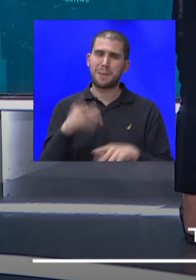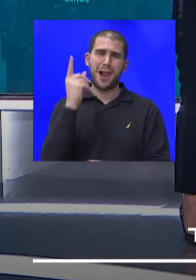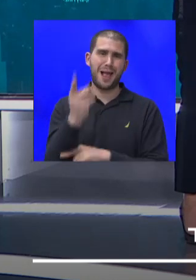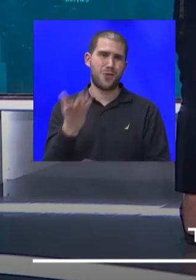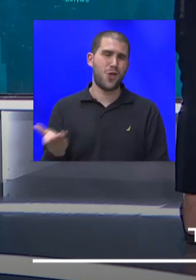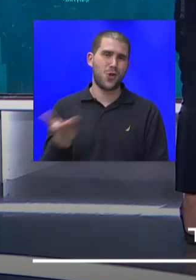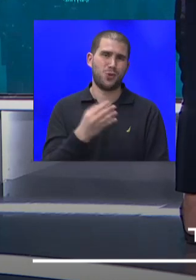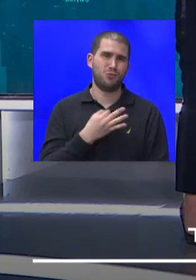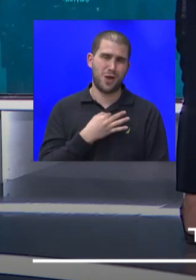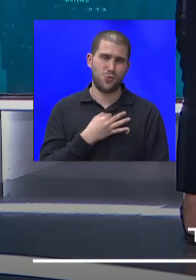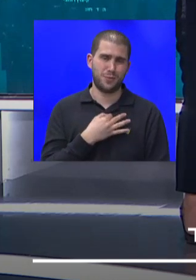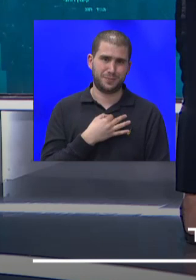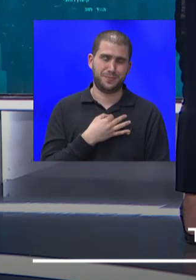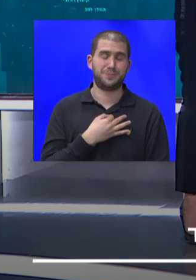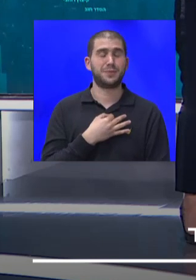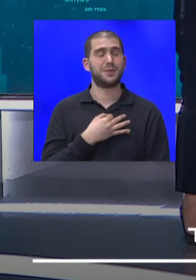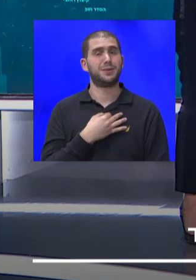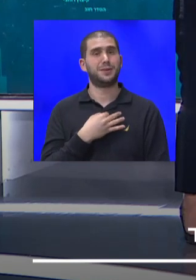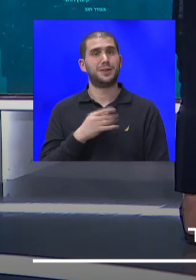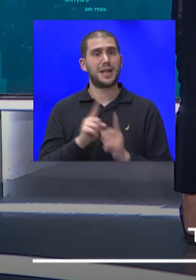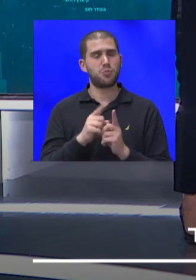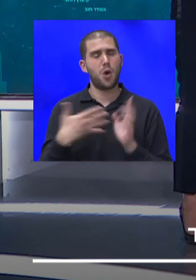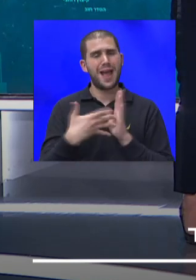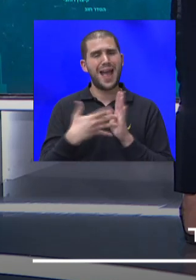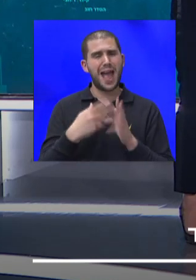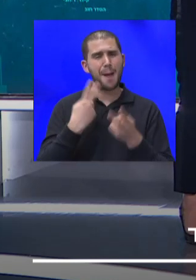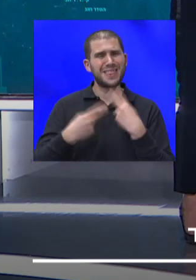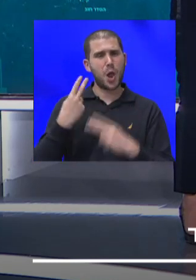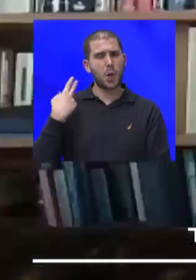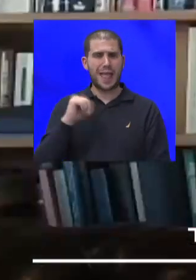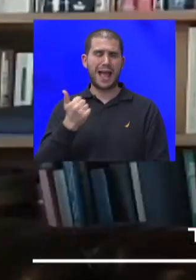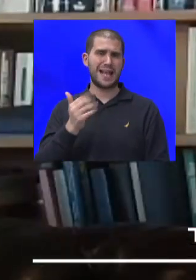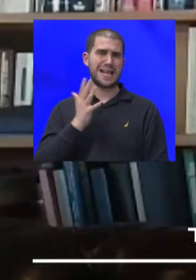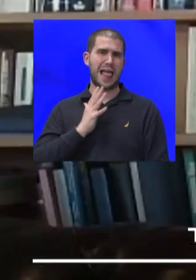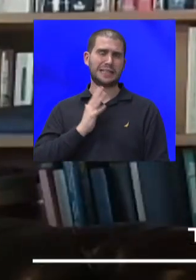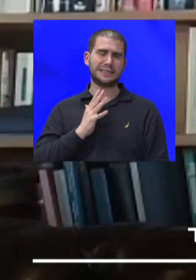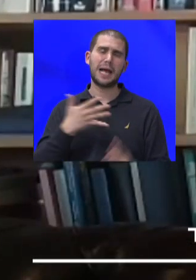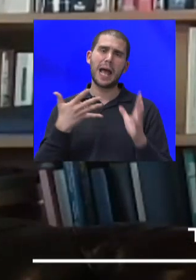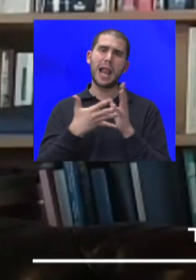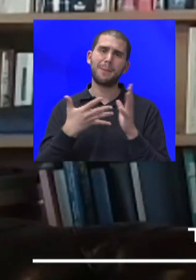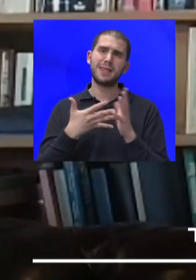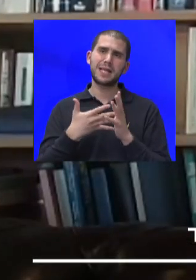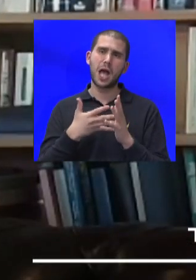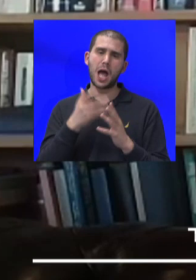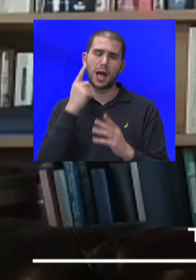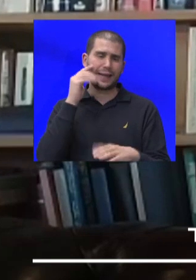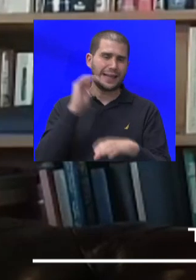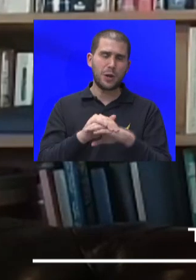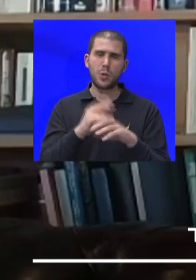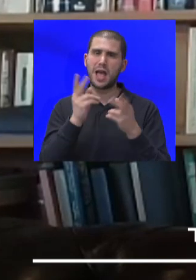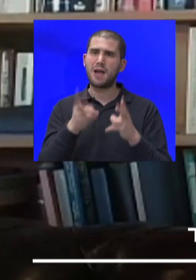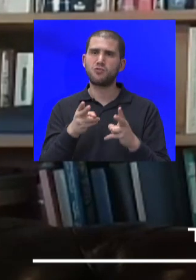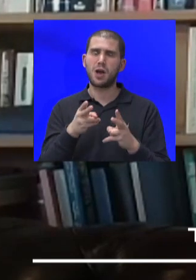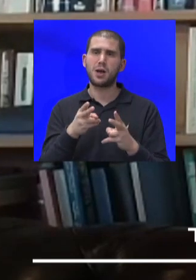שמבחינה אפידמיולוגית, הם הכי קלאסיים לבדיקה, עיקון, בדיקת המידע, מייחלים